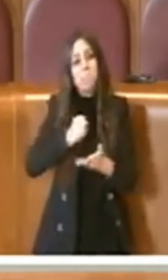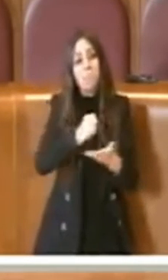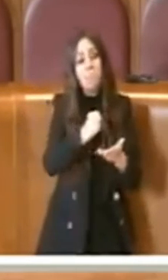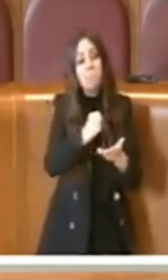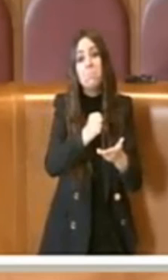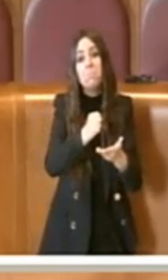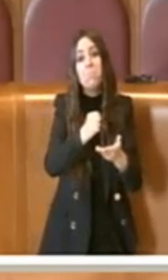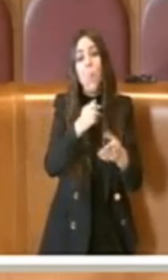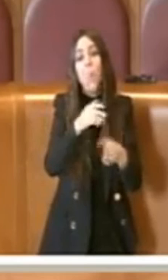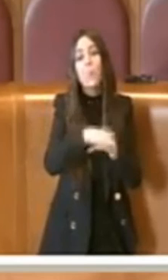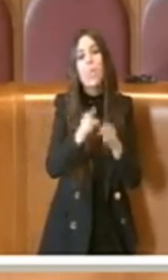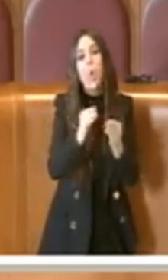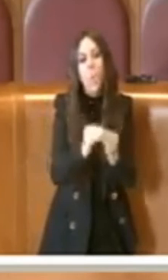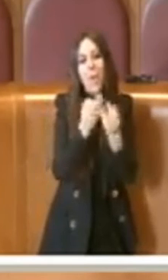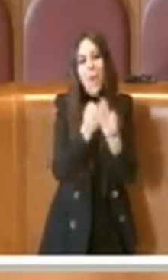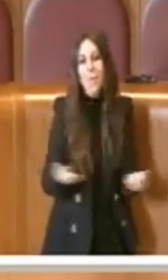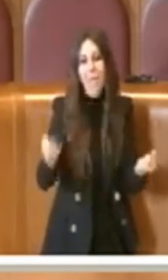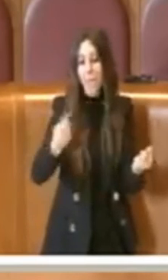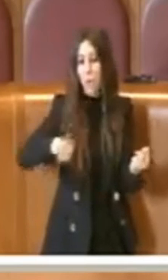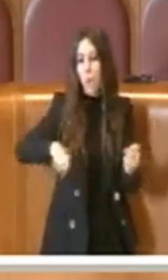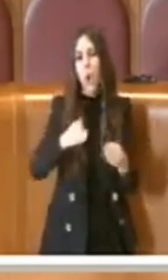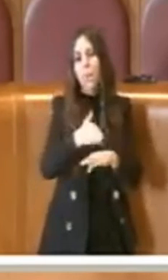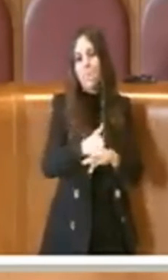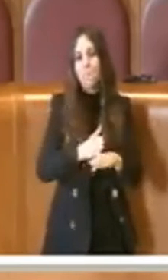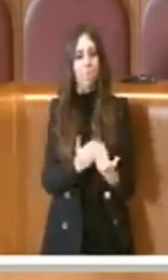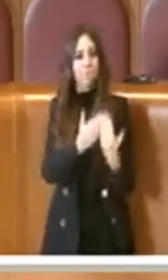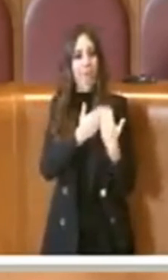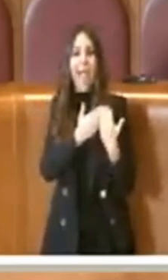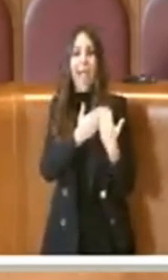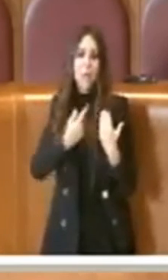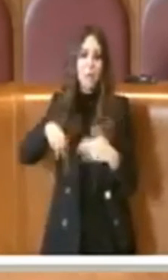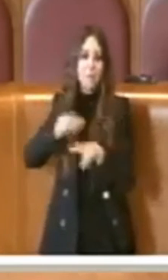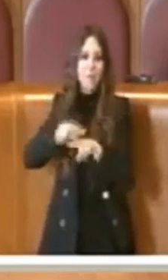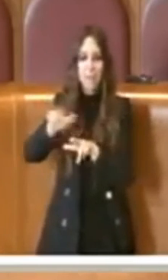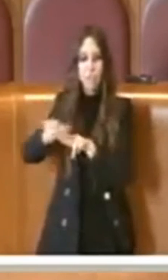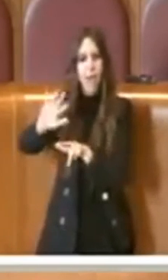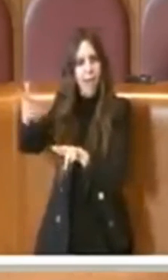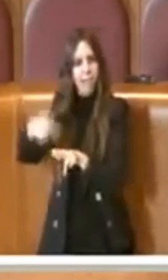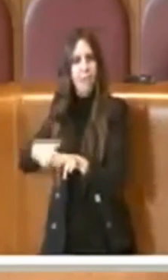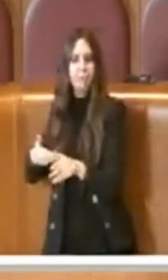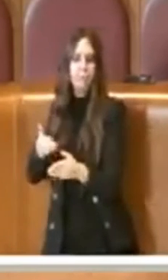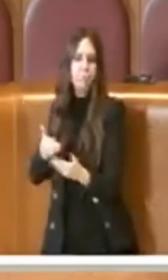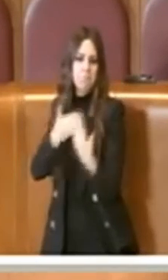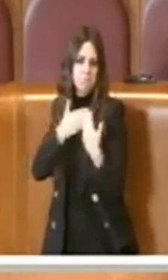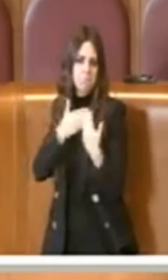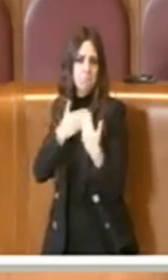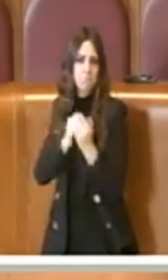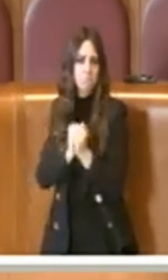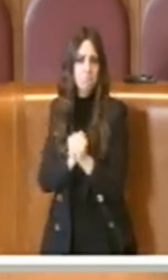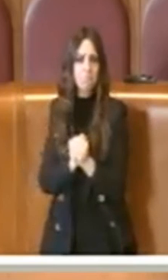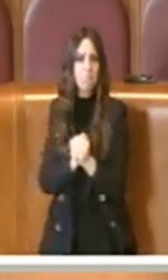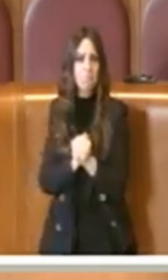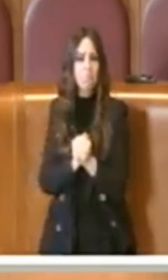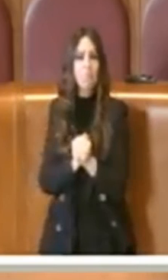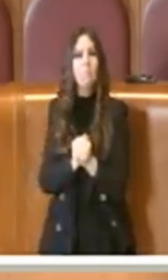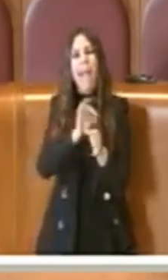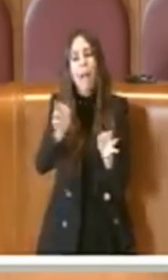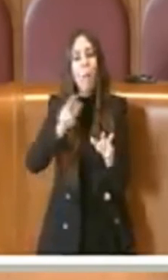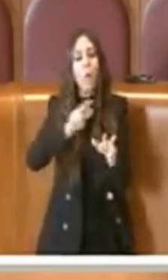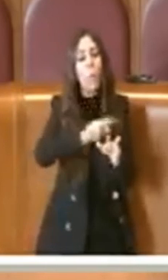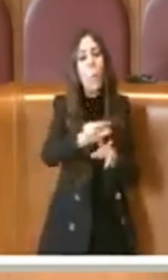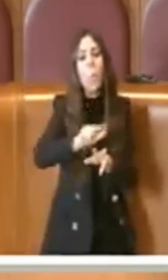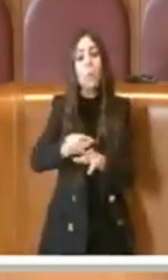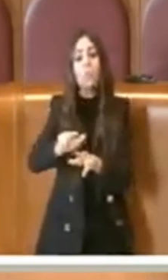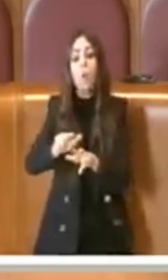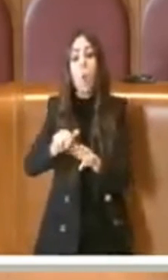nostra parte e speriamo poi che tutti, in tutti i municipi, facciano la loro. Quindi, alcuni municipi che quest'anno